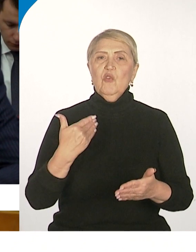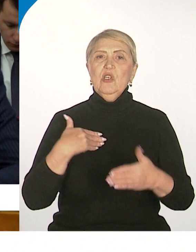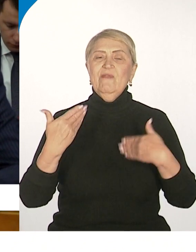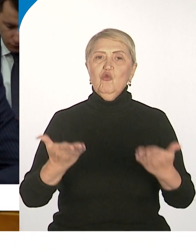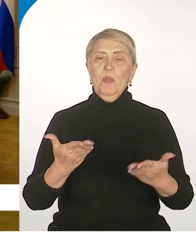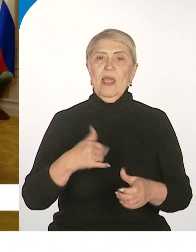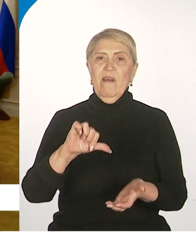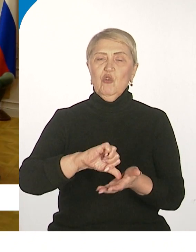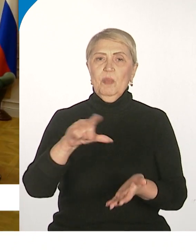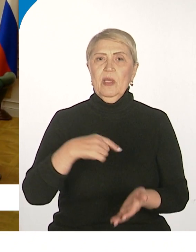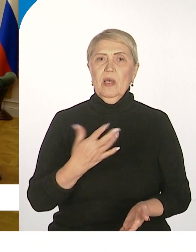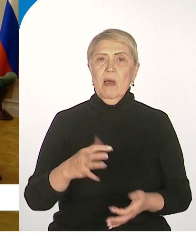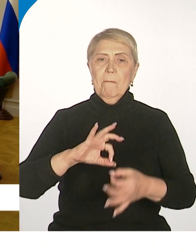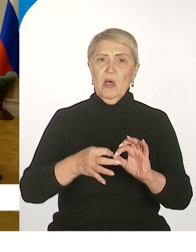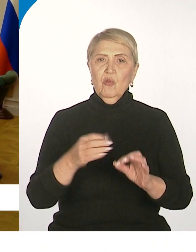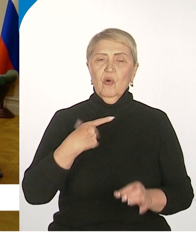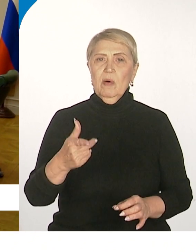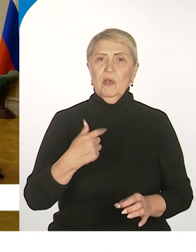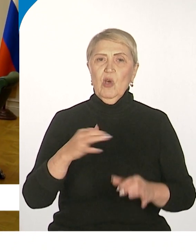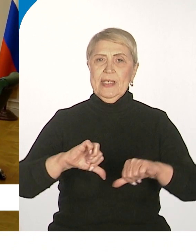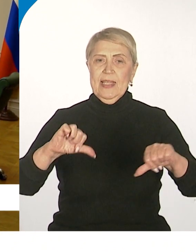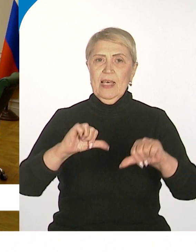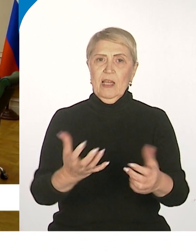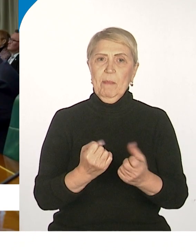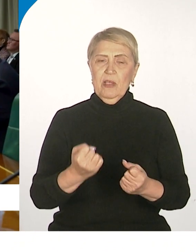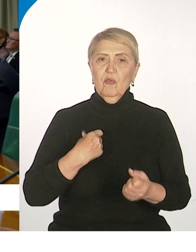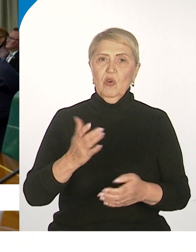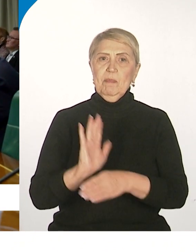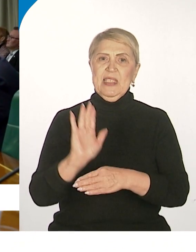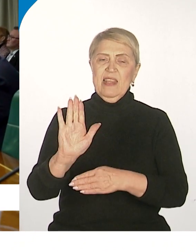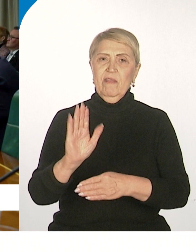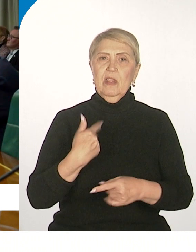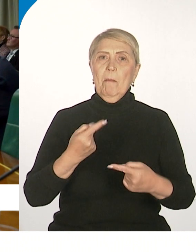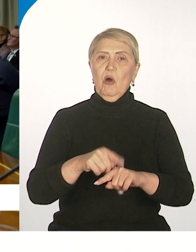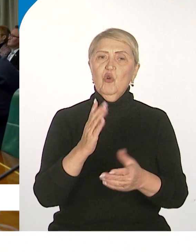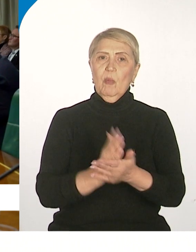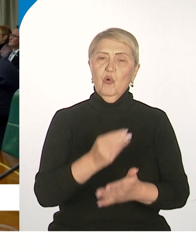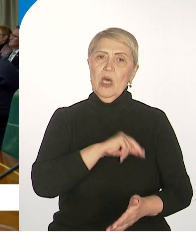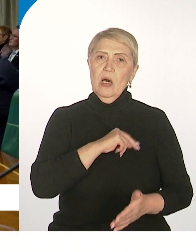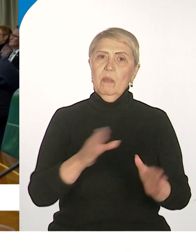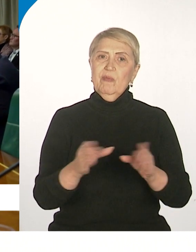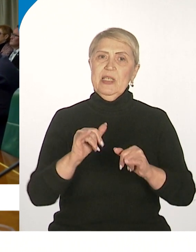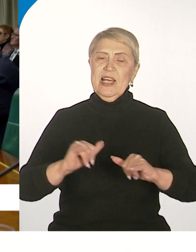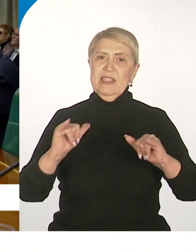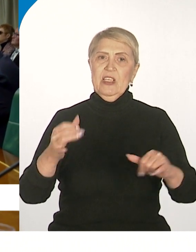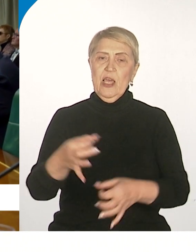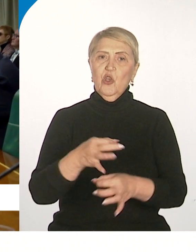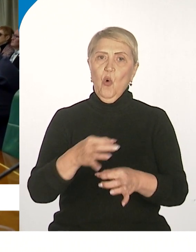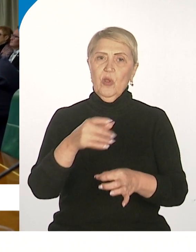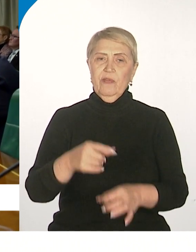часа субъекта. По итогам сенаторы примут постановление, по которому Сенат будет содействовать в развитии региона.